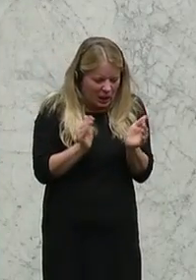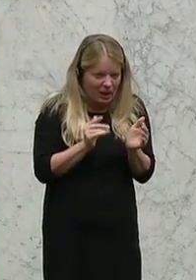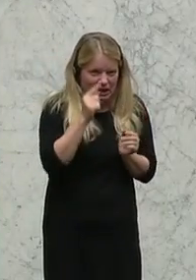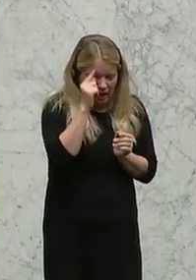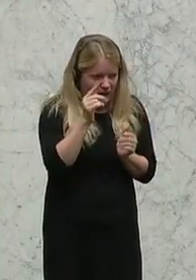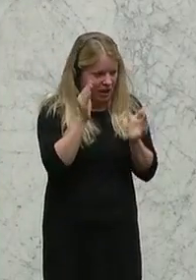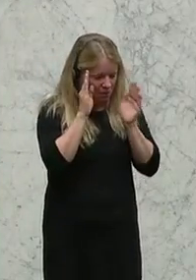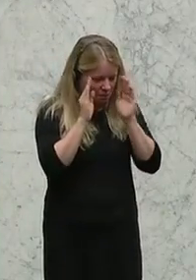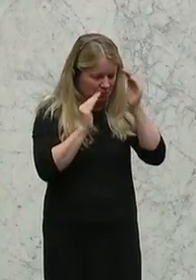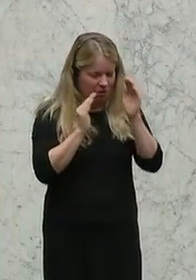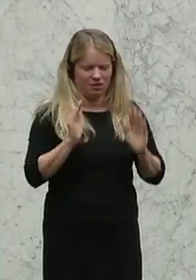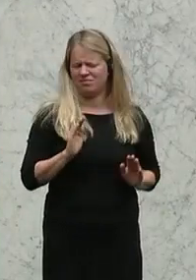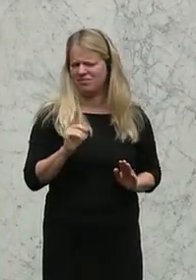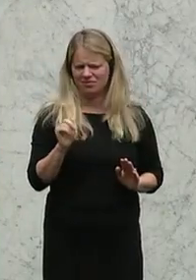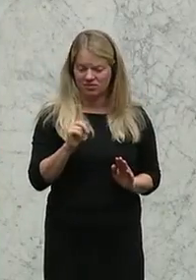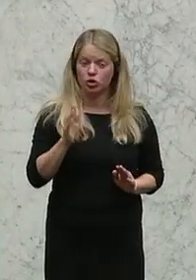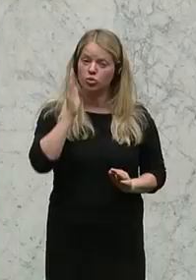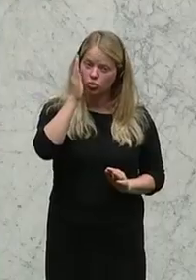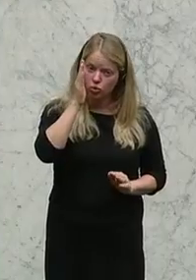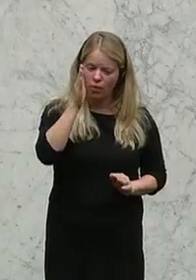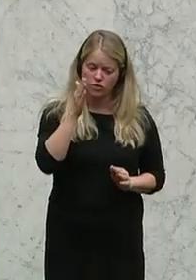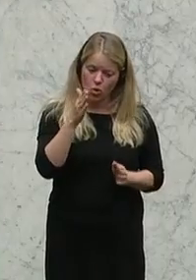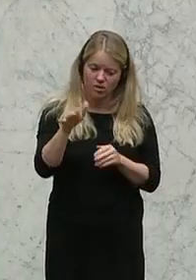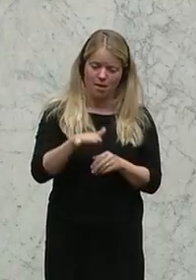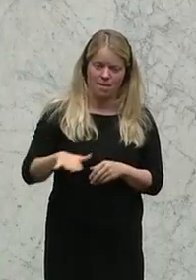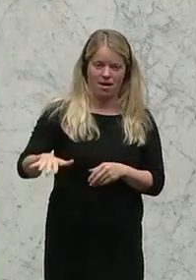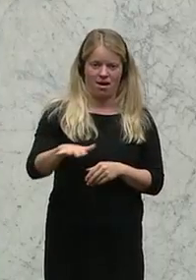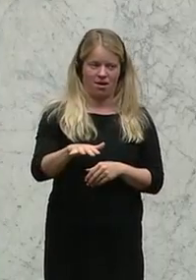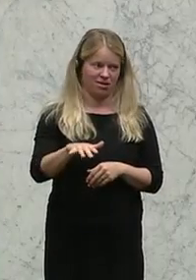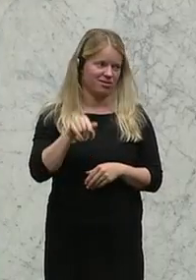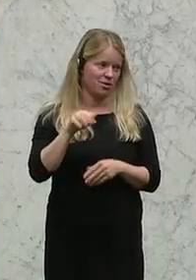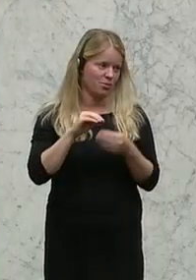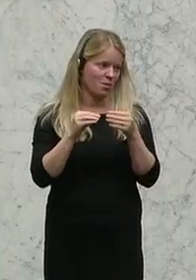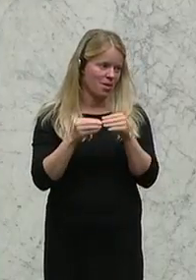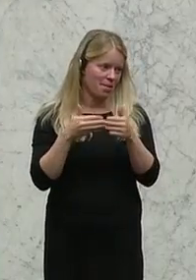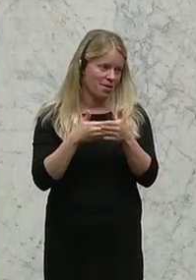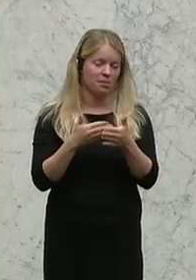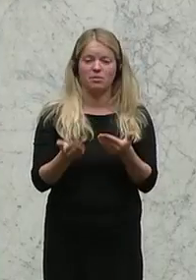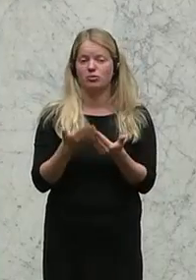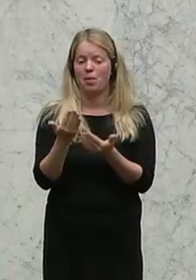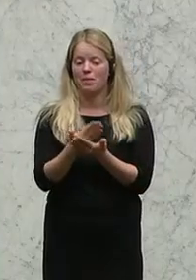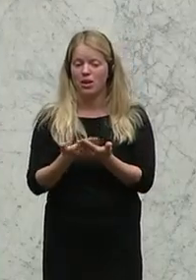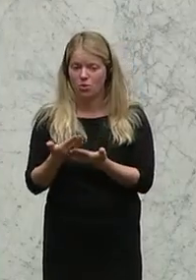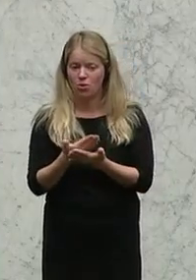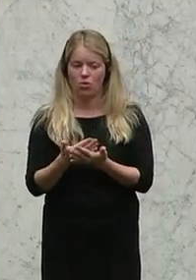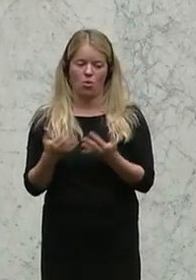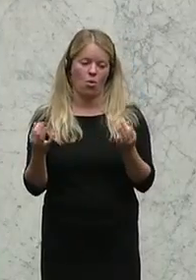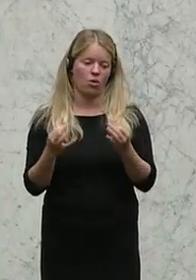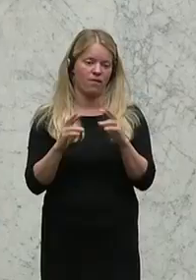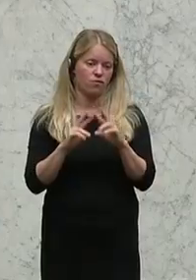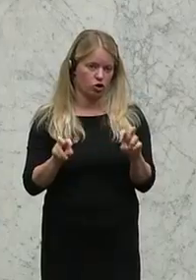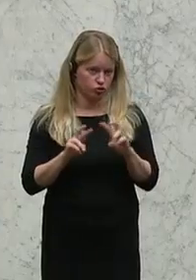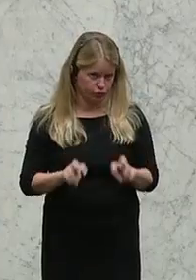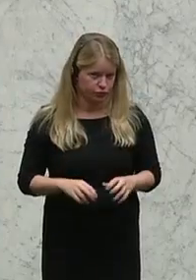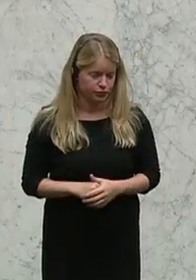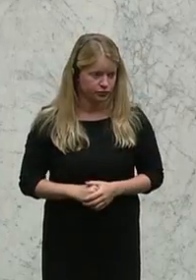natürlich gerade in diesen zukunftsorientierten Bereichen Probleme mit sich, wie es in der Bildung ist, wie es aber auch in der Forschung ist.